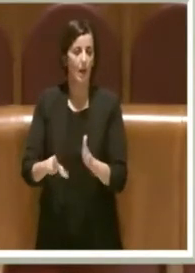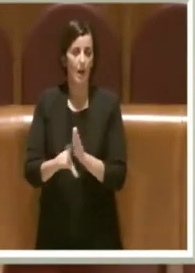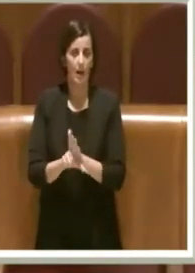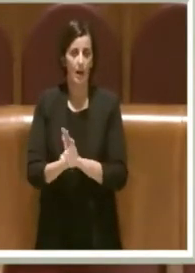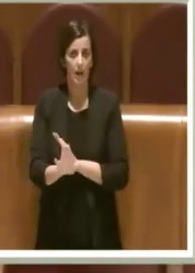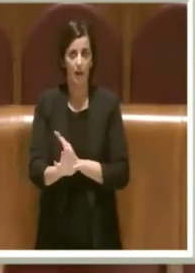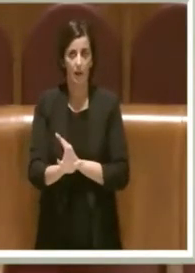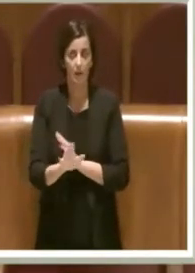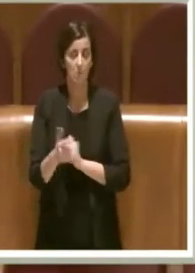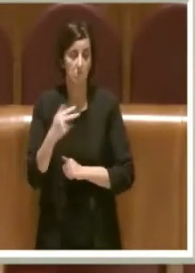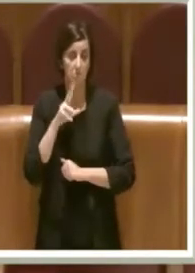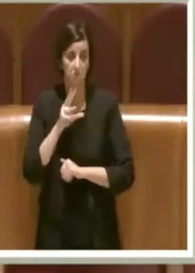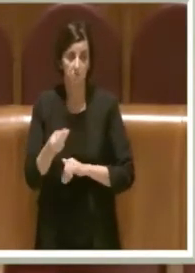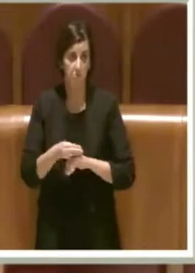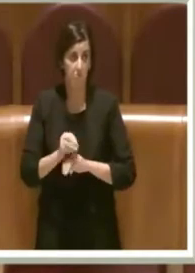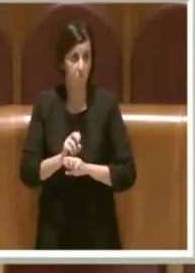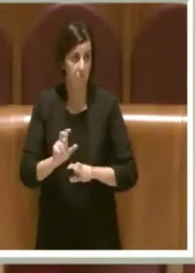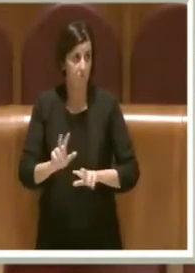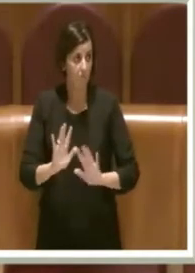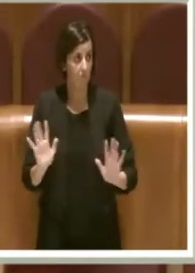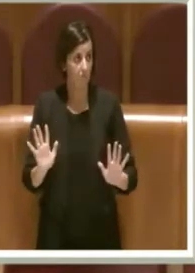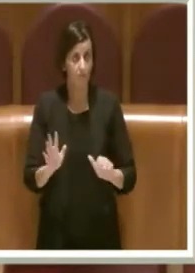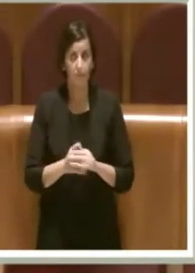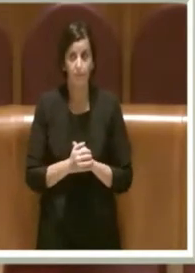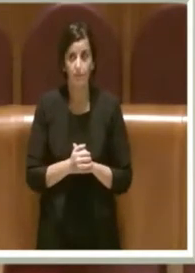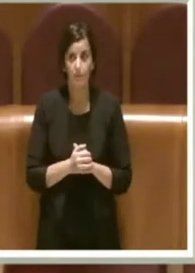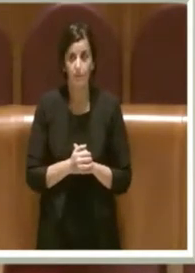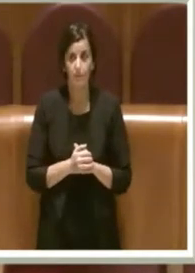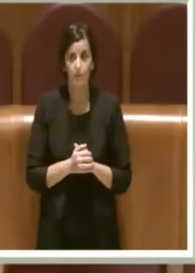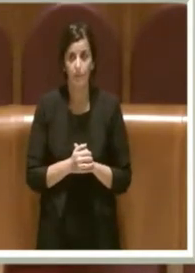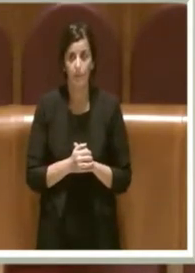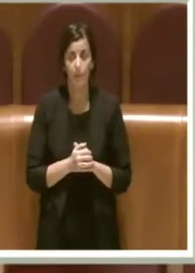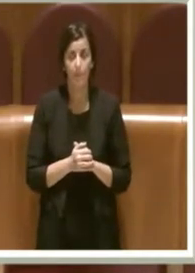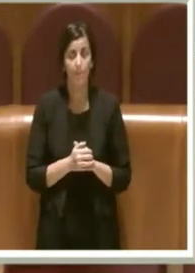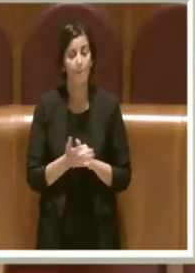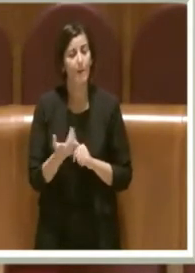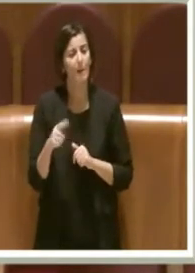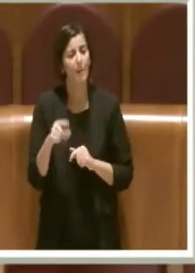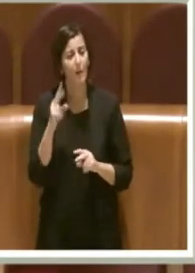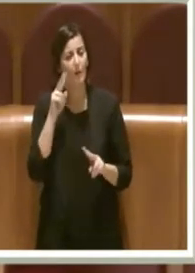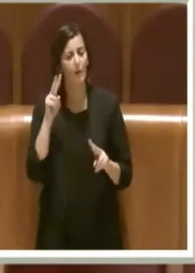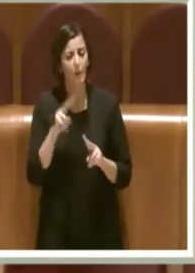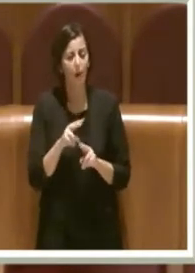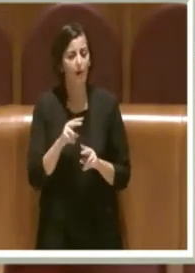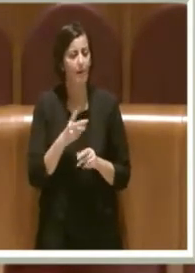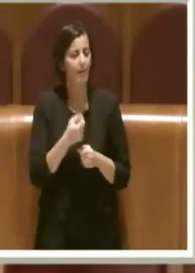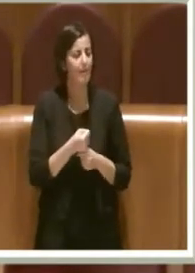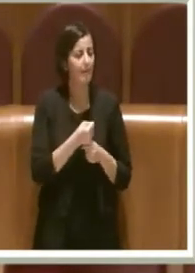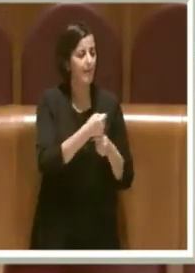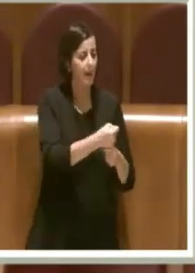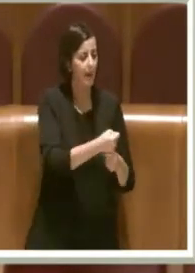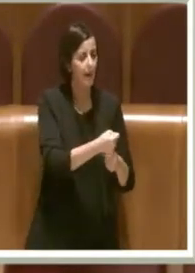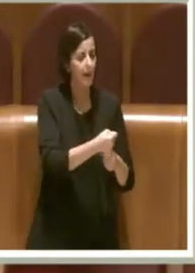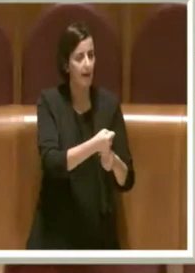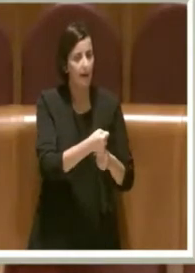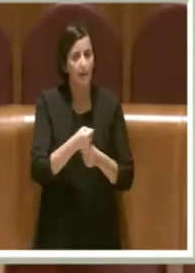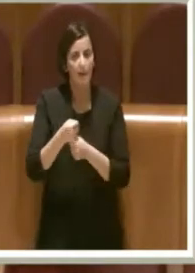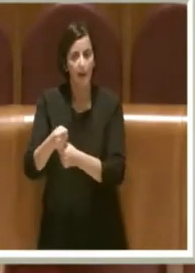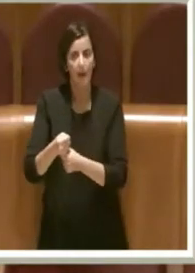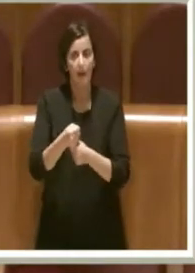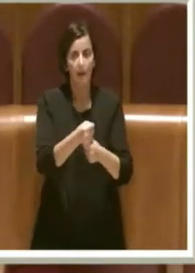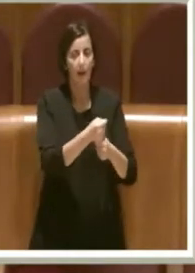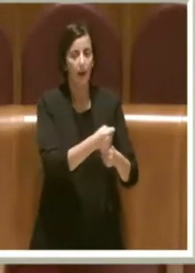Non aggiungo altro. Per quanto riguarda il fatto che lei prende e dà deleghe, non voglio,